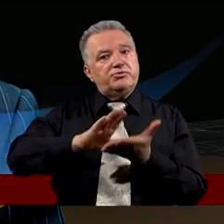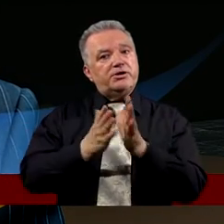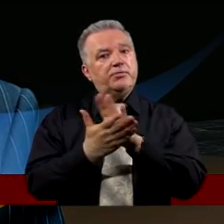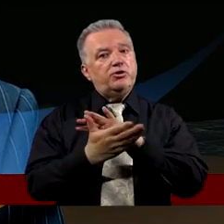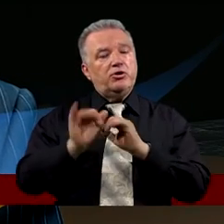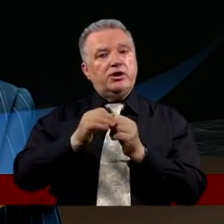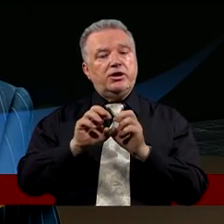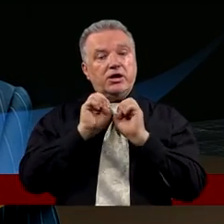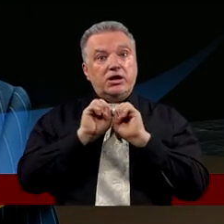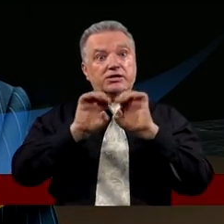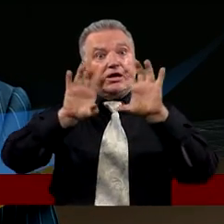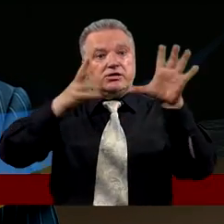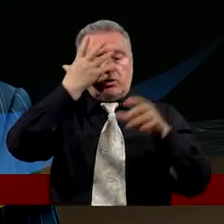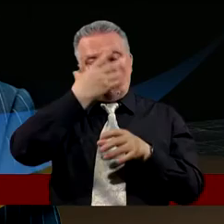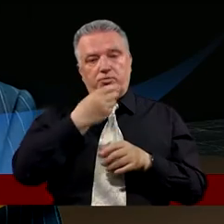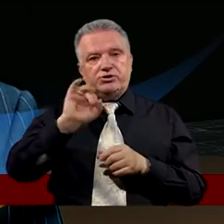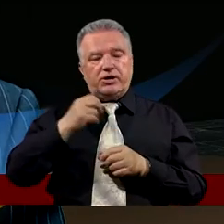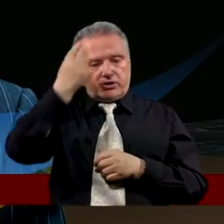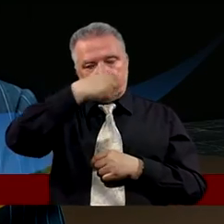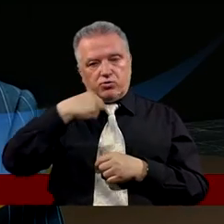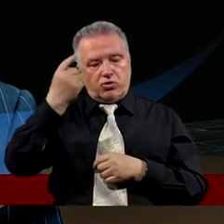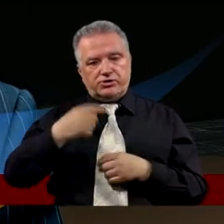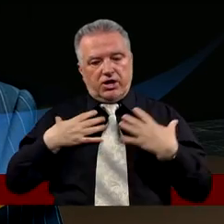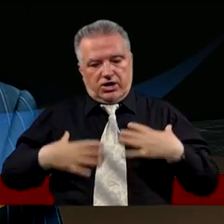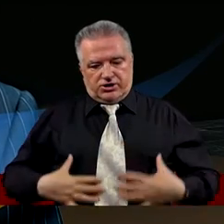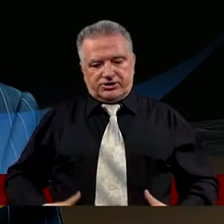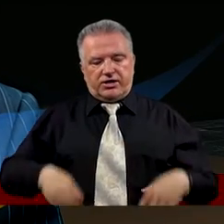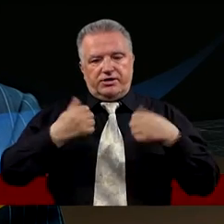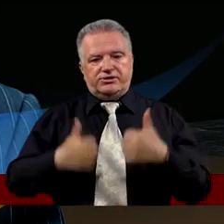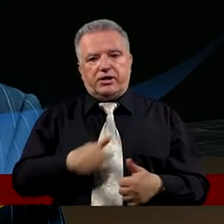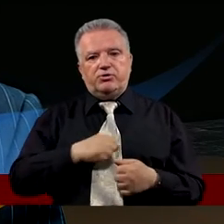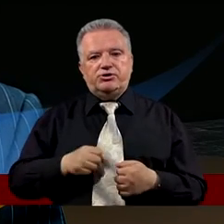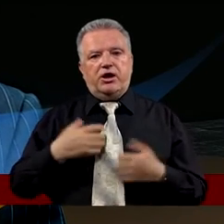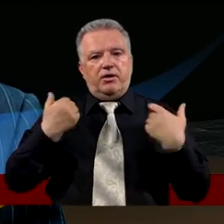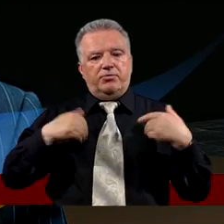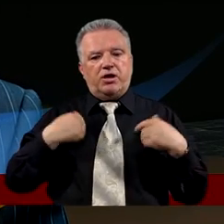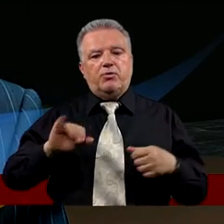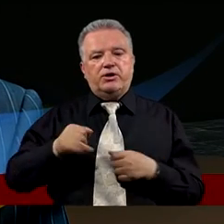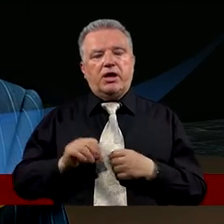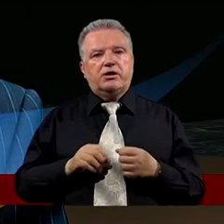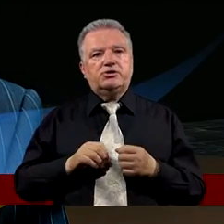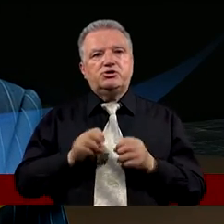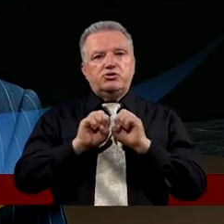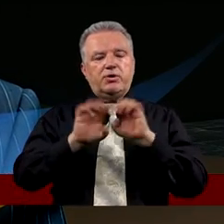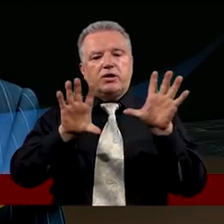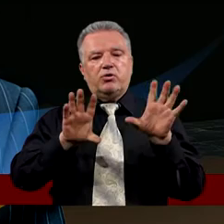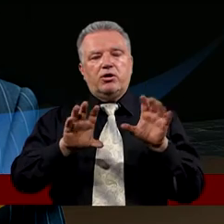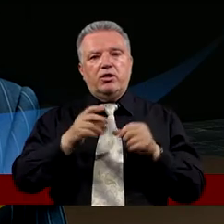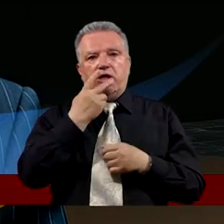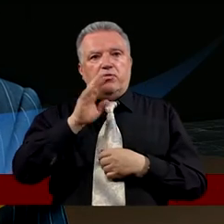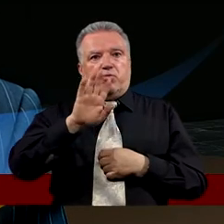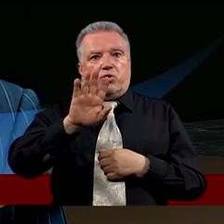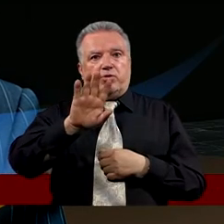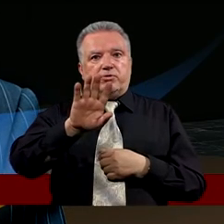nimi I zajaśniało Oblicze Jego Jak słońce A szaty Jego Stały się biało Jak światło I oto ukazali się im